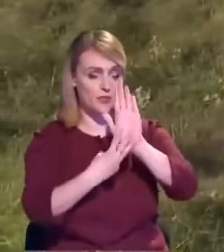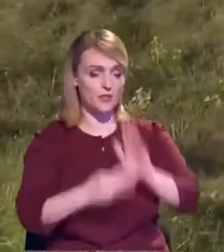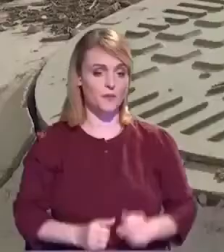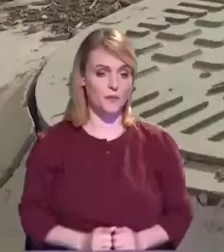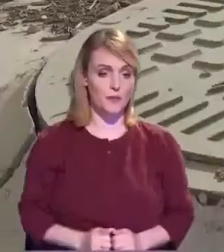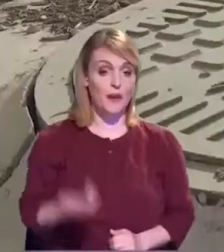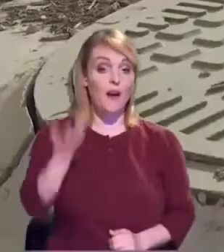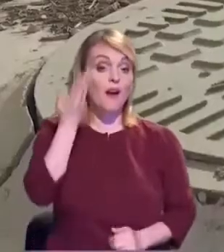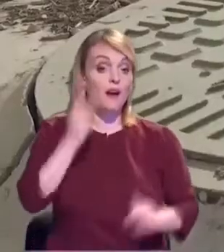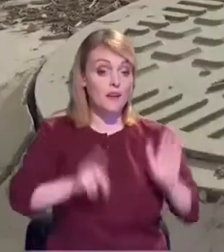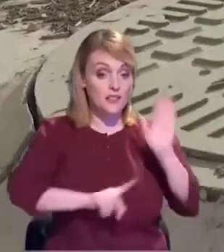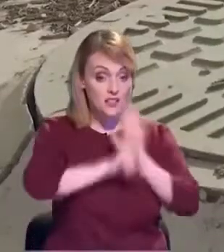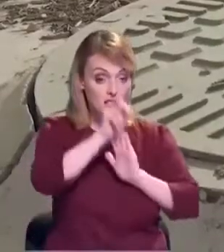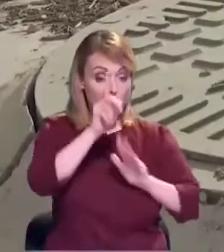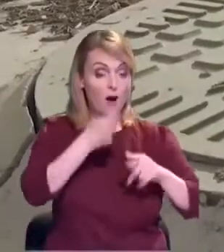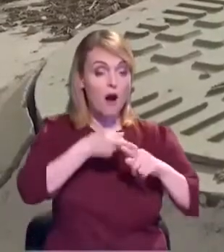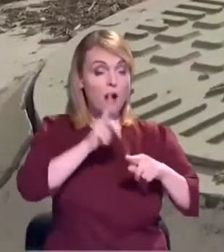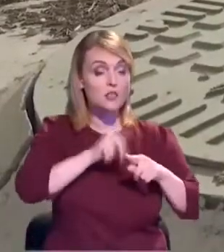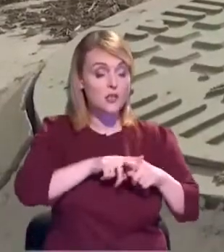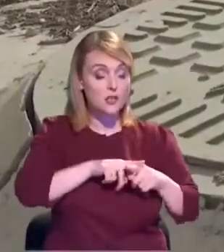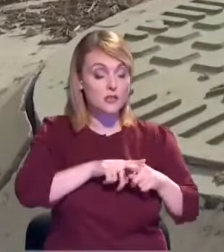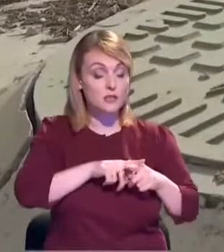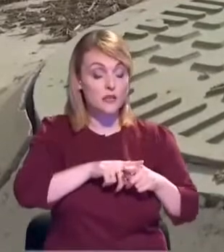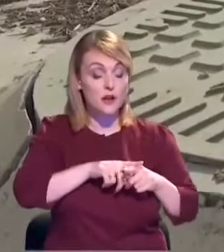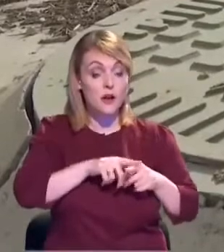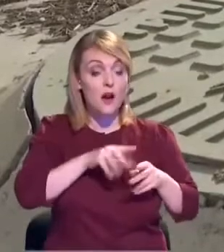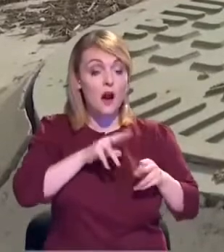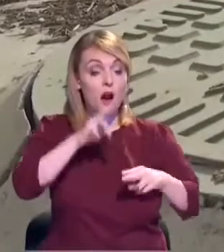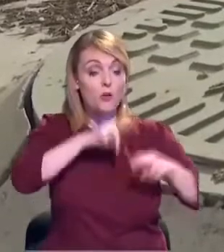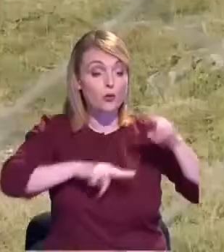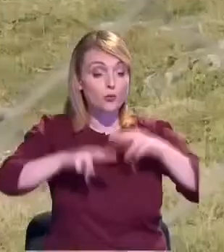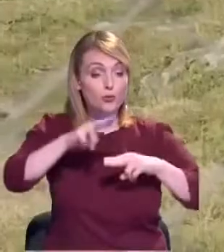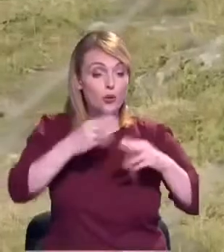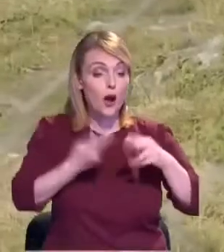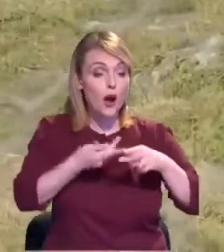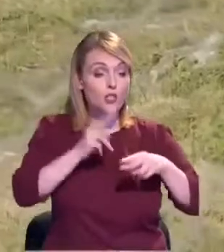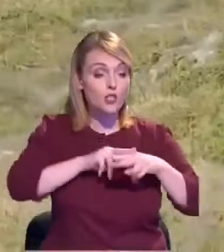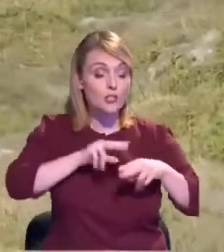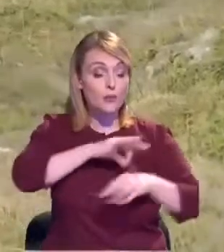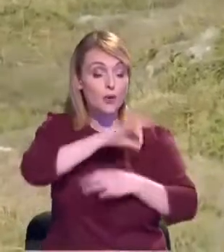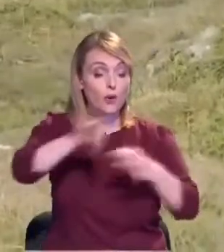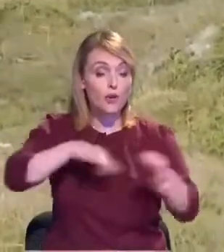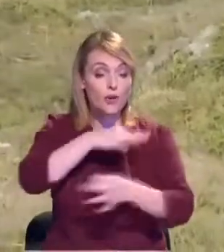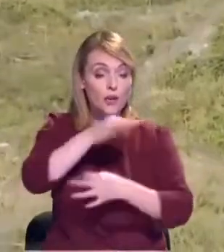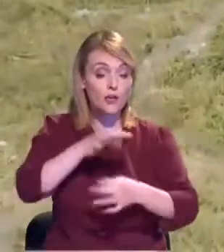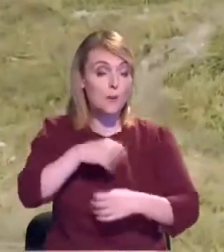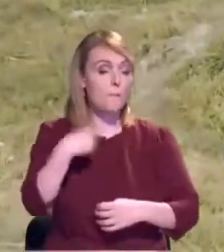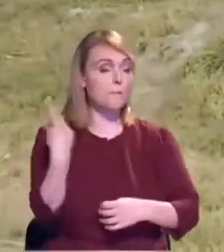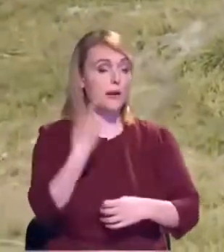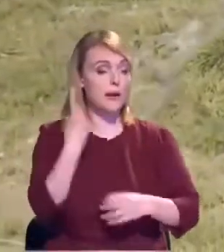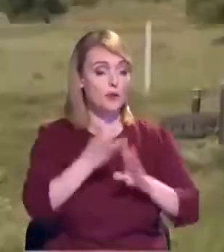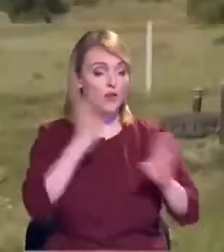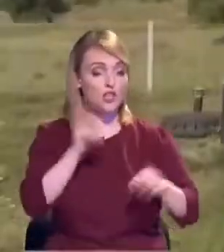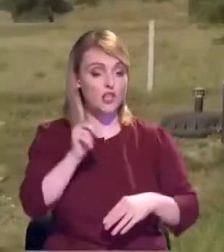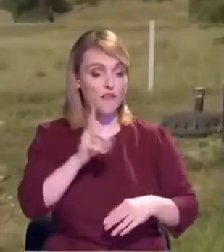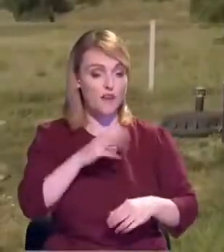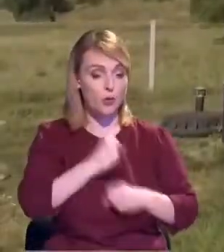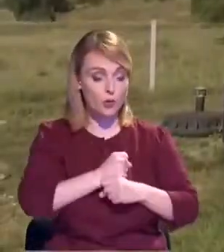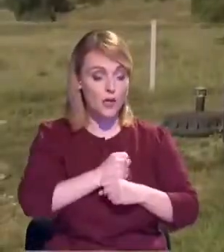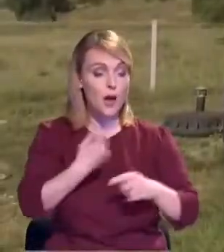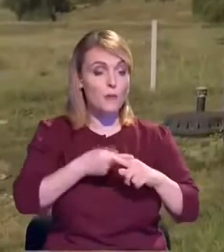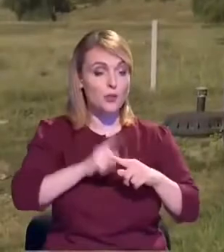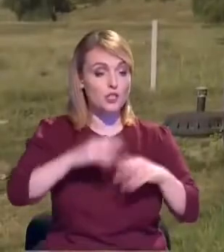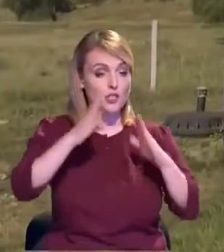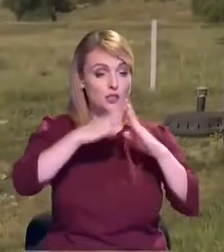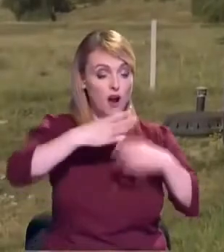Când s-a început sistemul de canalizare, primul și primul plan a fost conectarea acestor blocuri la sistemul central de canalizare.